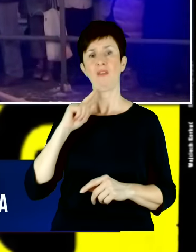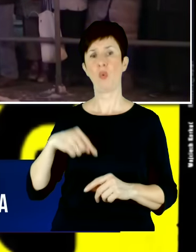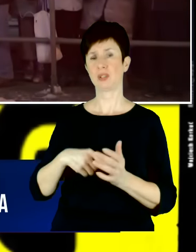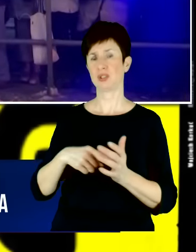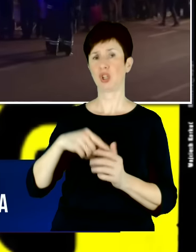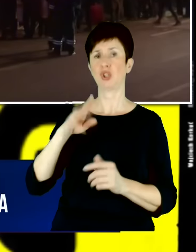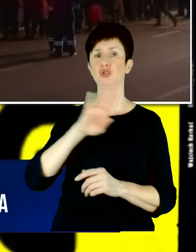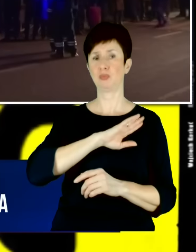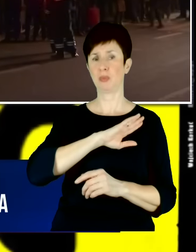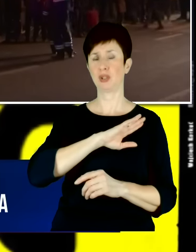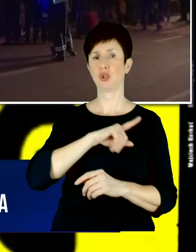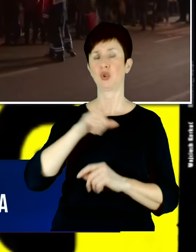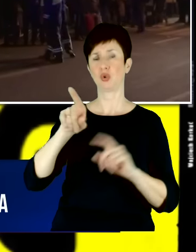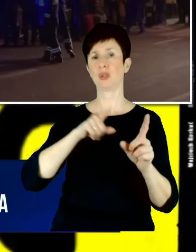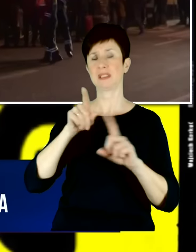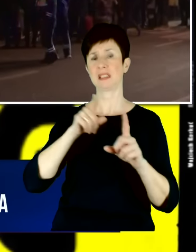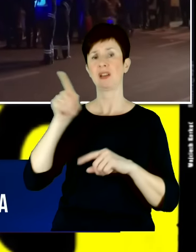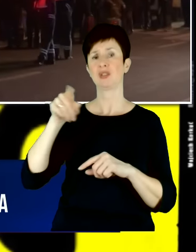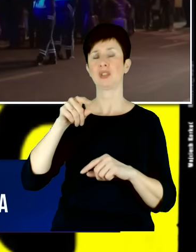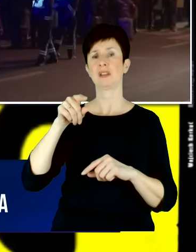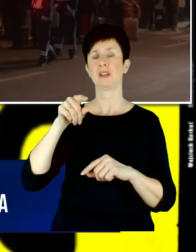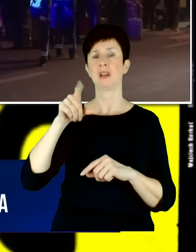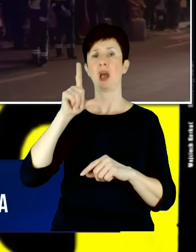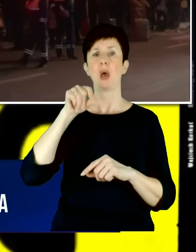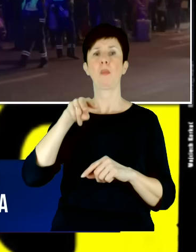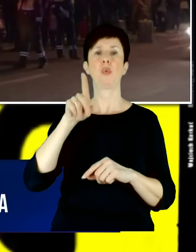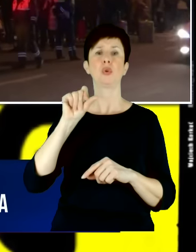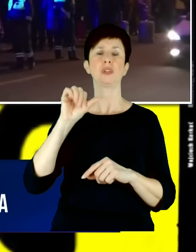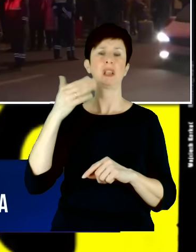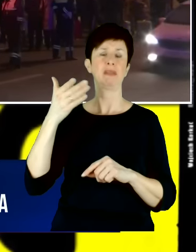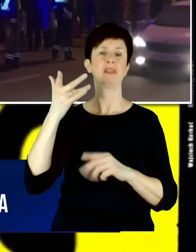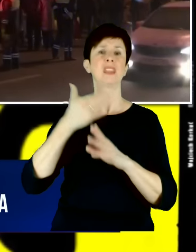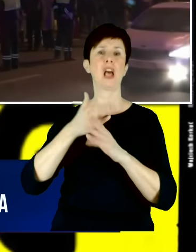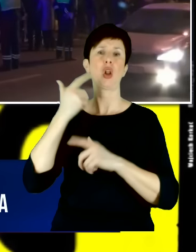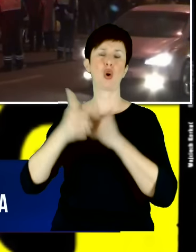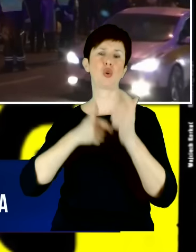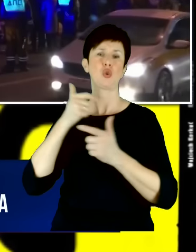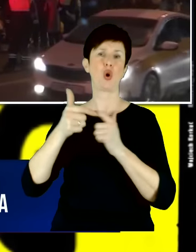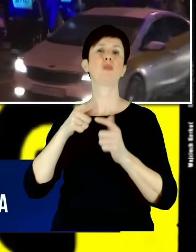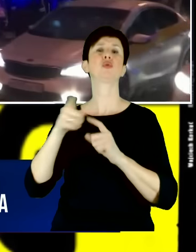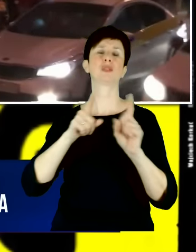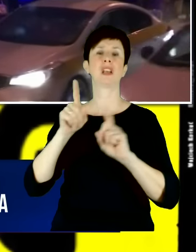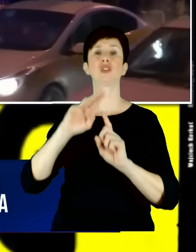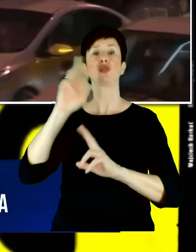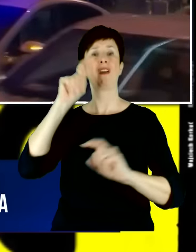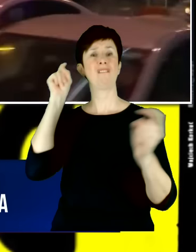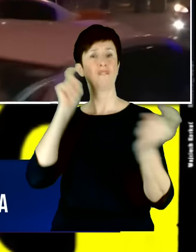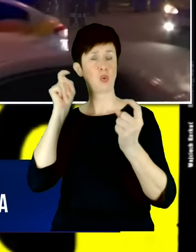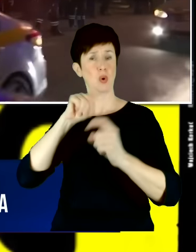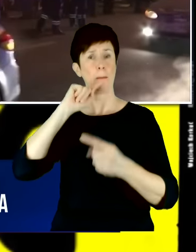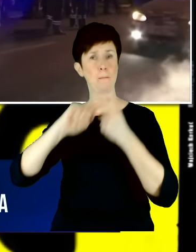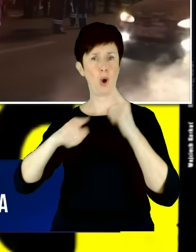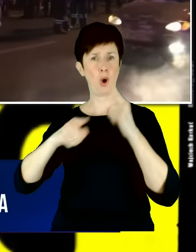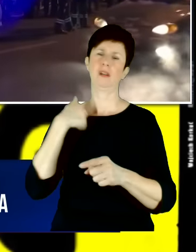kierunku, w którym zmierza reżim Władimira Putina, czyli wrogowie polityczni są po prostu eliminowani.